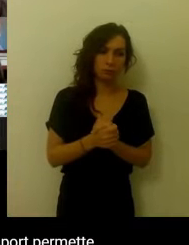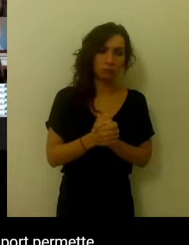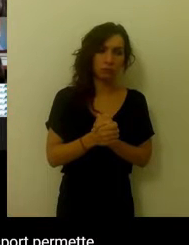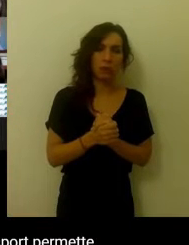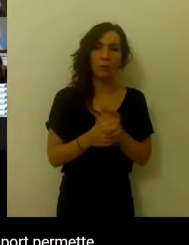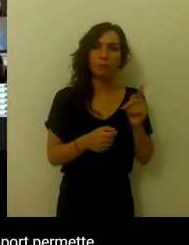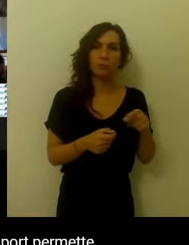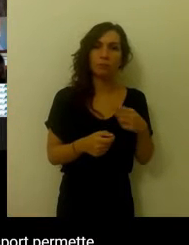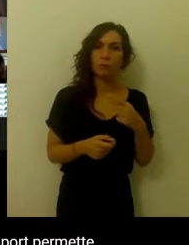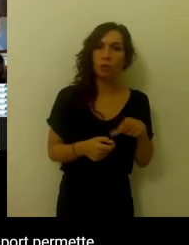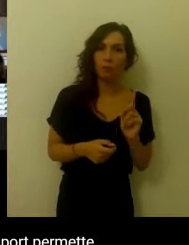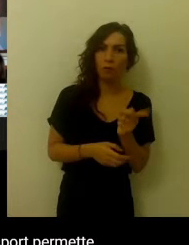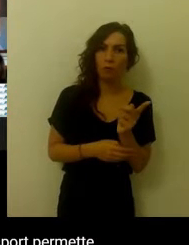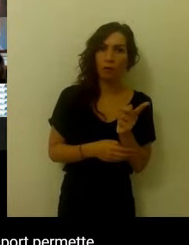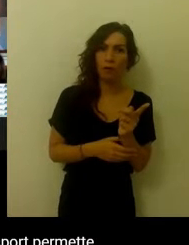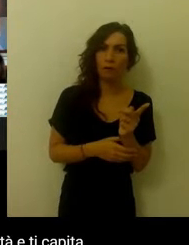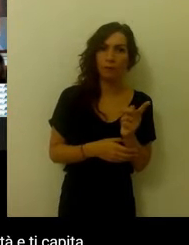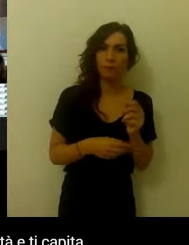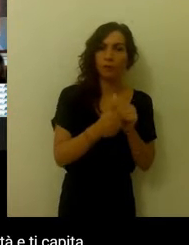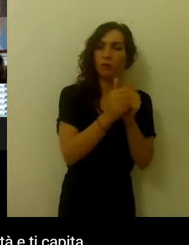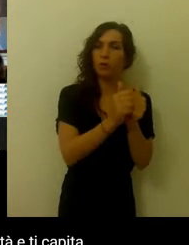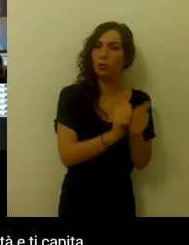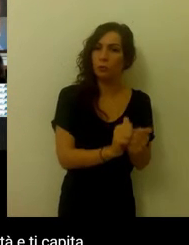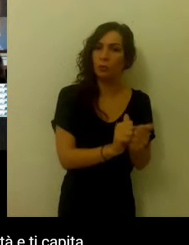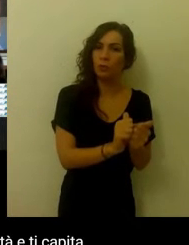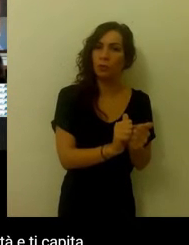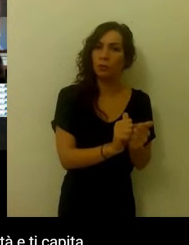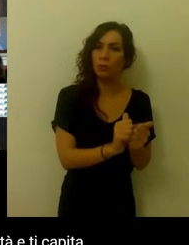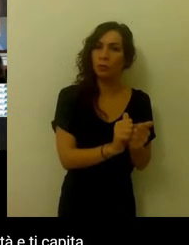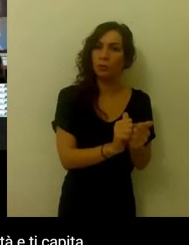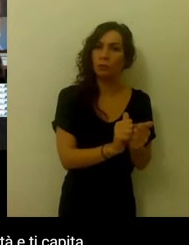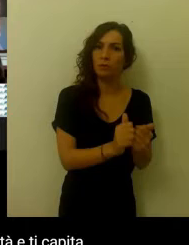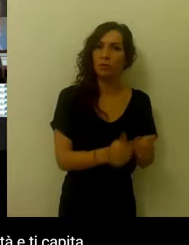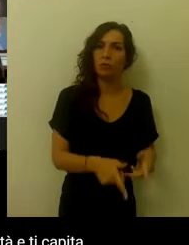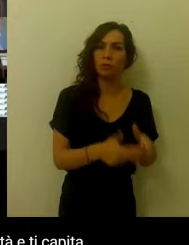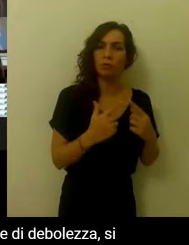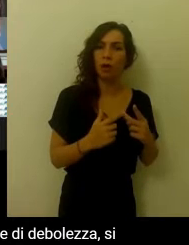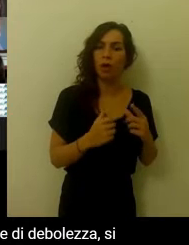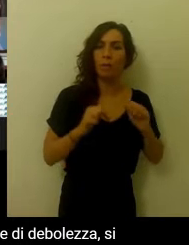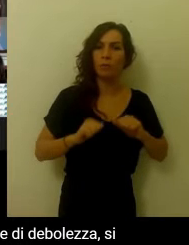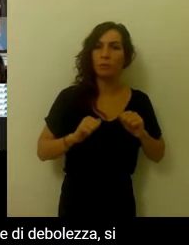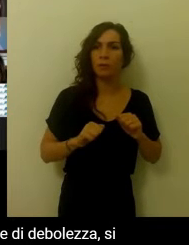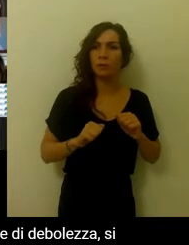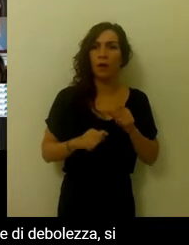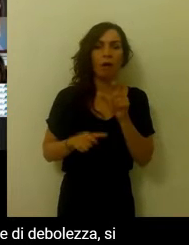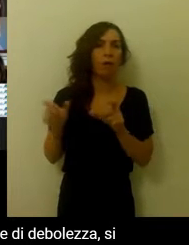Questo perché lo sport permette tutto questo anche alle persone con disabilità e disabilità grani.